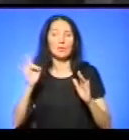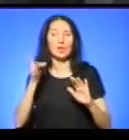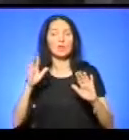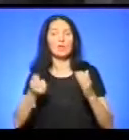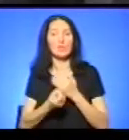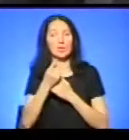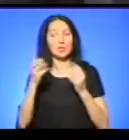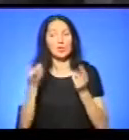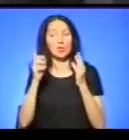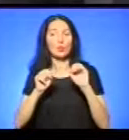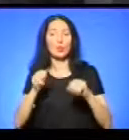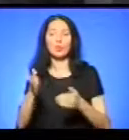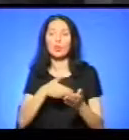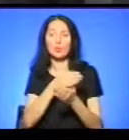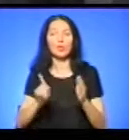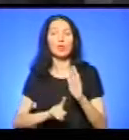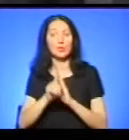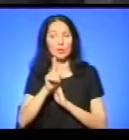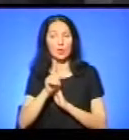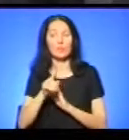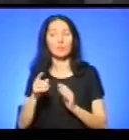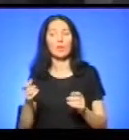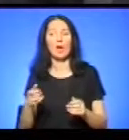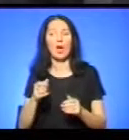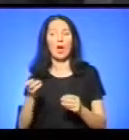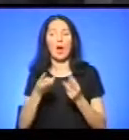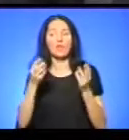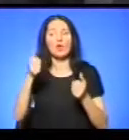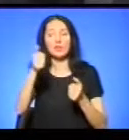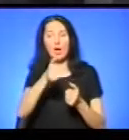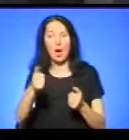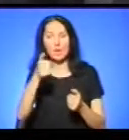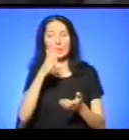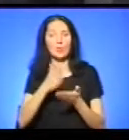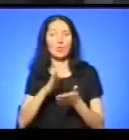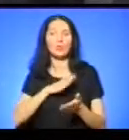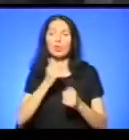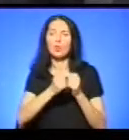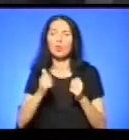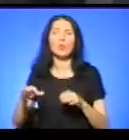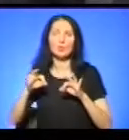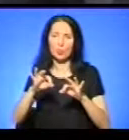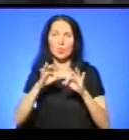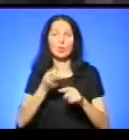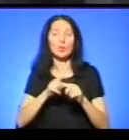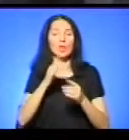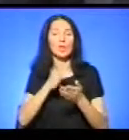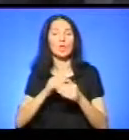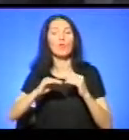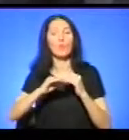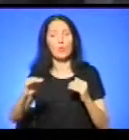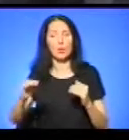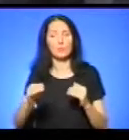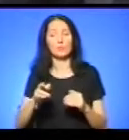засоби пожежогасіння, вогнегасники, вони повинні бути на кожному транспортному засобі, який працює в полі. Пане Михайло, як